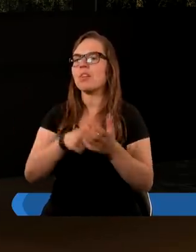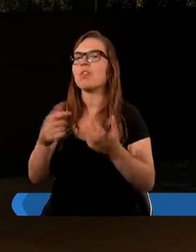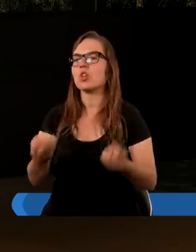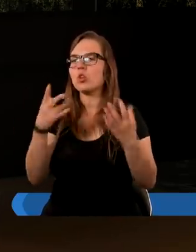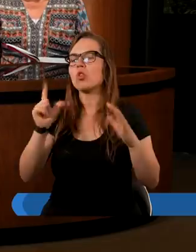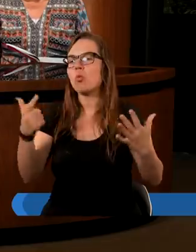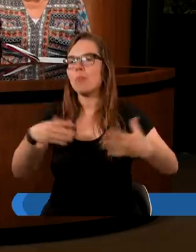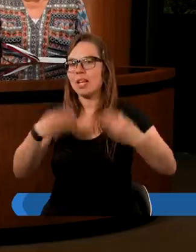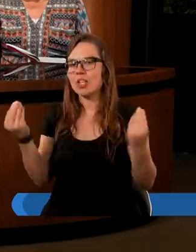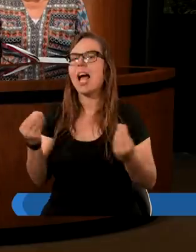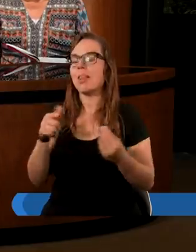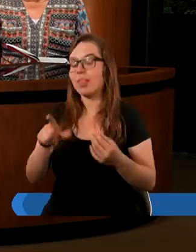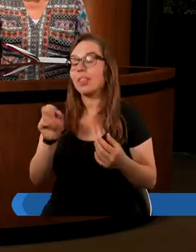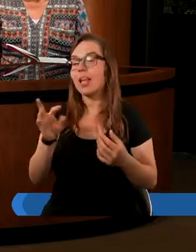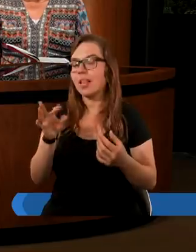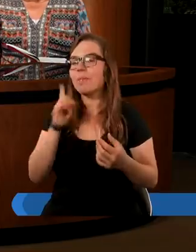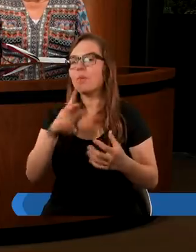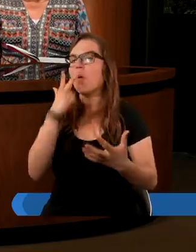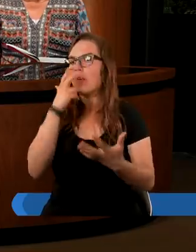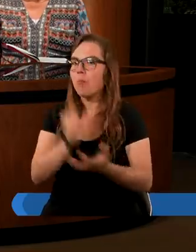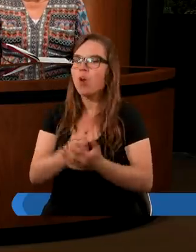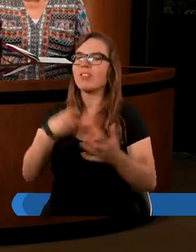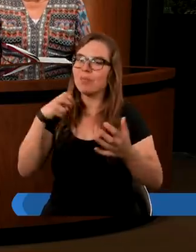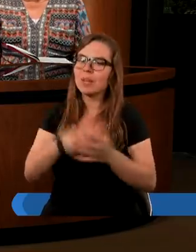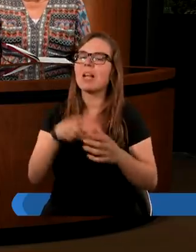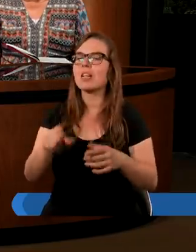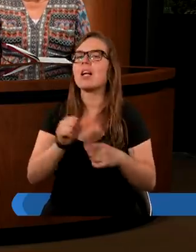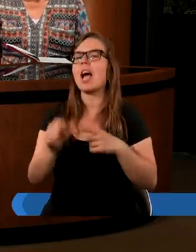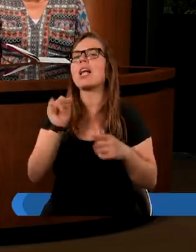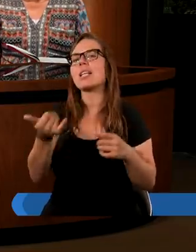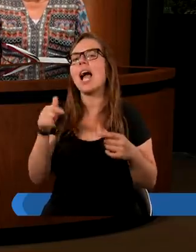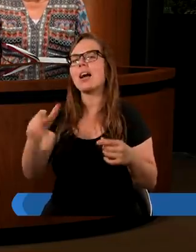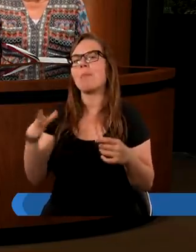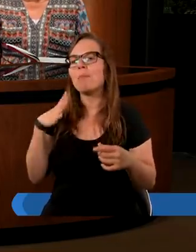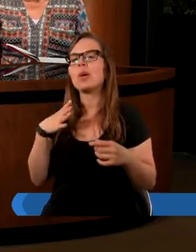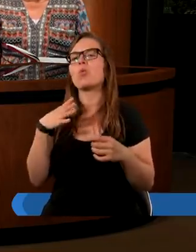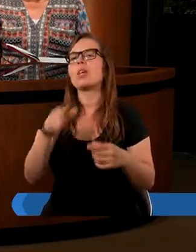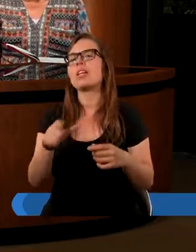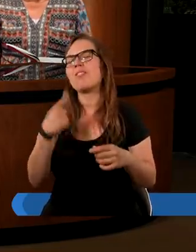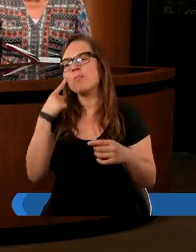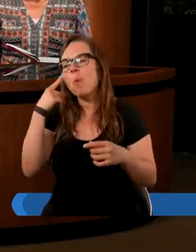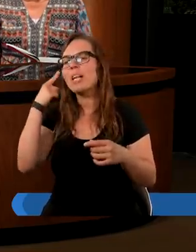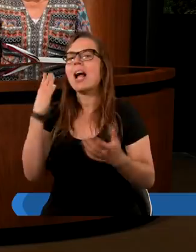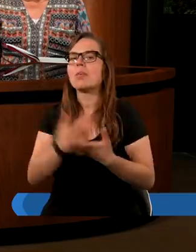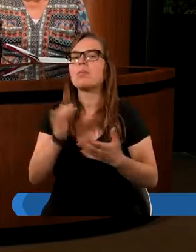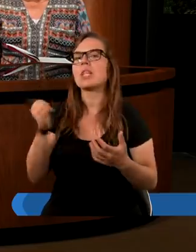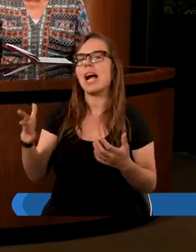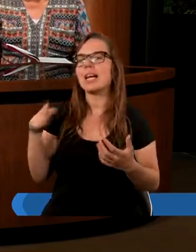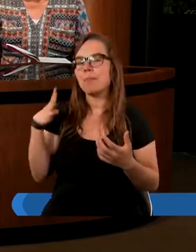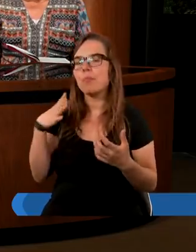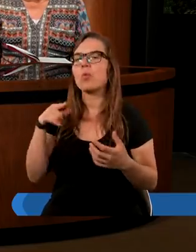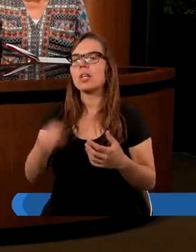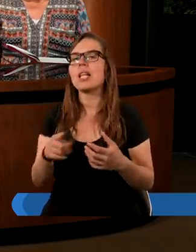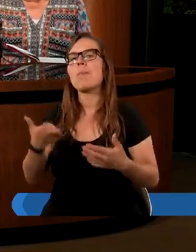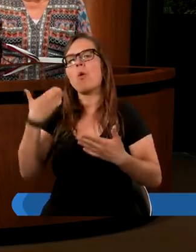jest ten siódmy dzień. Tak, siódmy dzień. Potwierdzeniem jest, jakie były te, jak już wspominaliśmy, jakie były